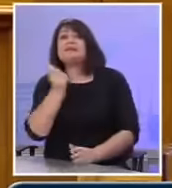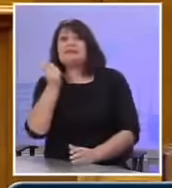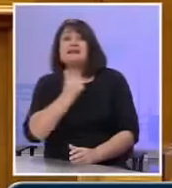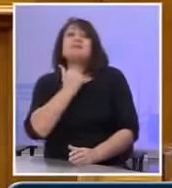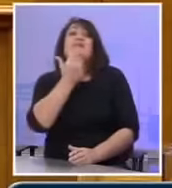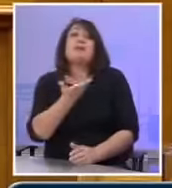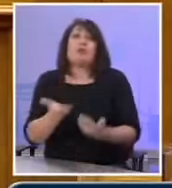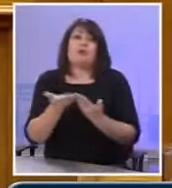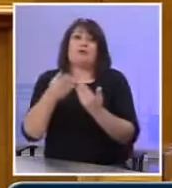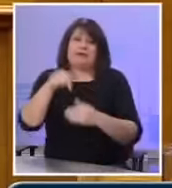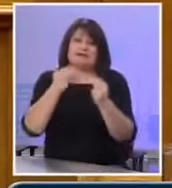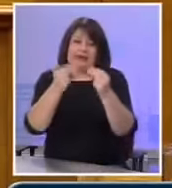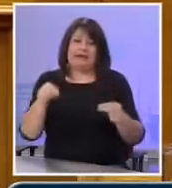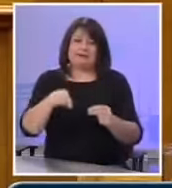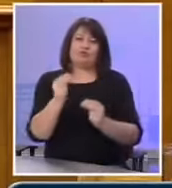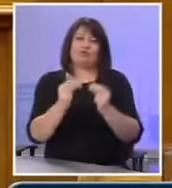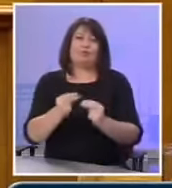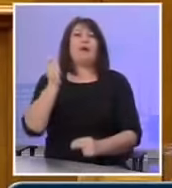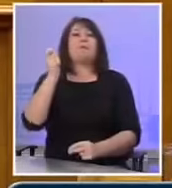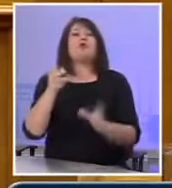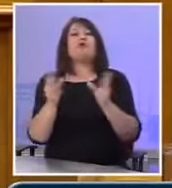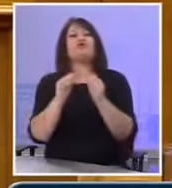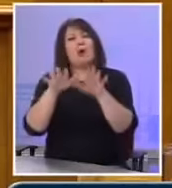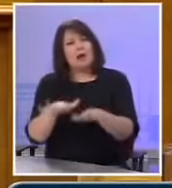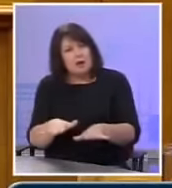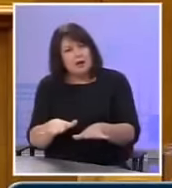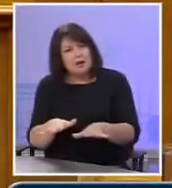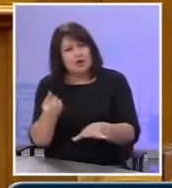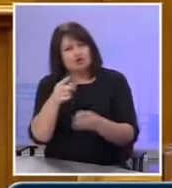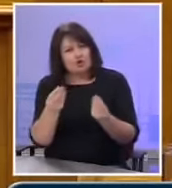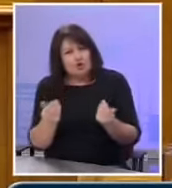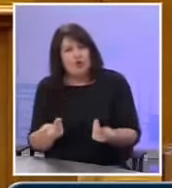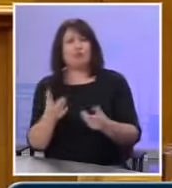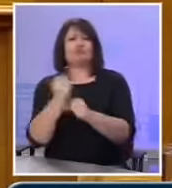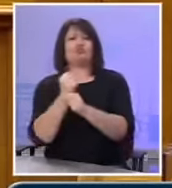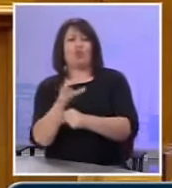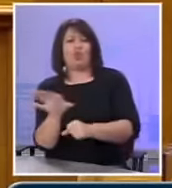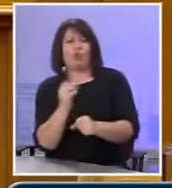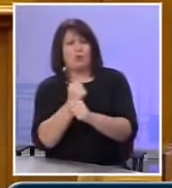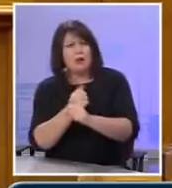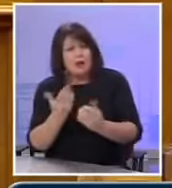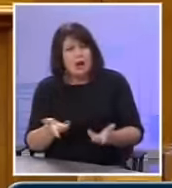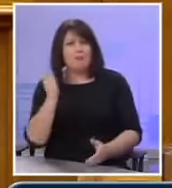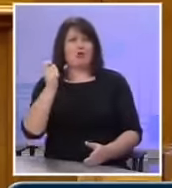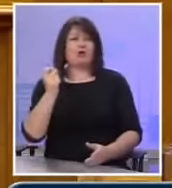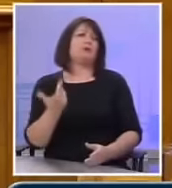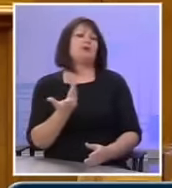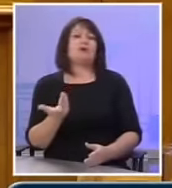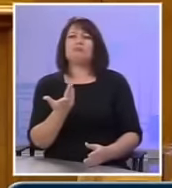δεν μπορεί να βοηθήσει σε αυτό. Αυτό είναι πολιτική για την ανεργία, είναι πολιτική για την αποσχόληση, είναι πολιτική